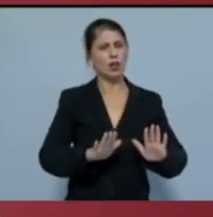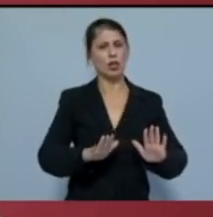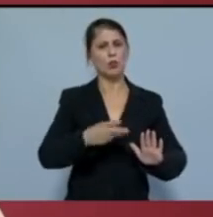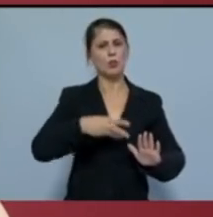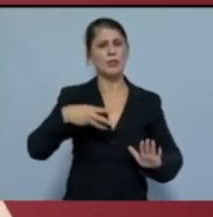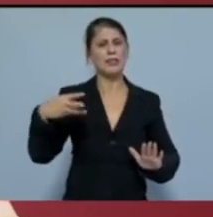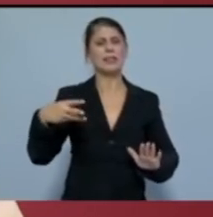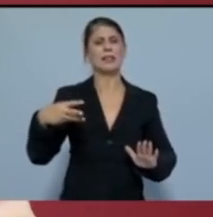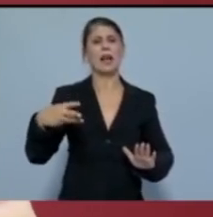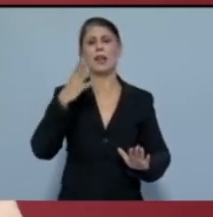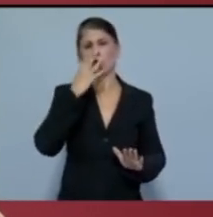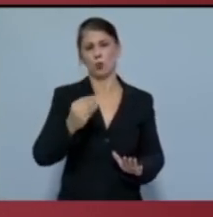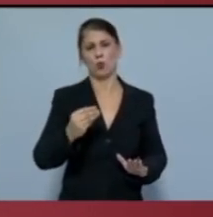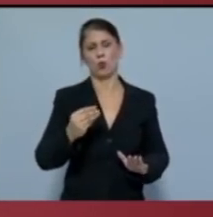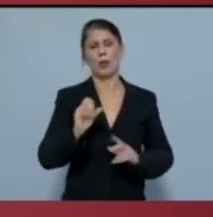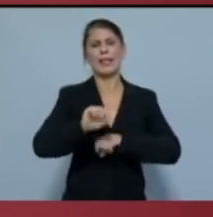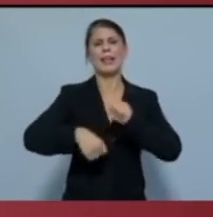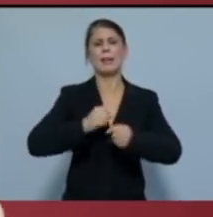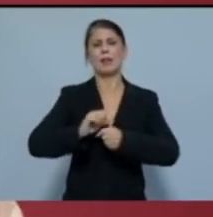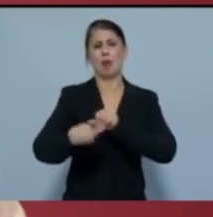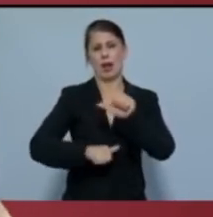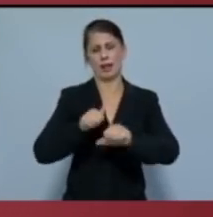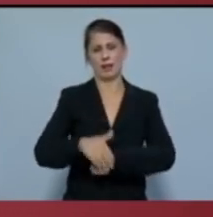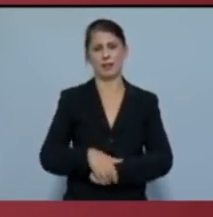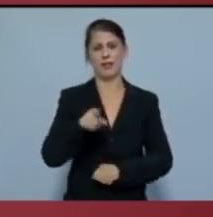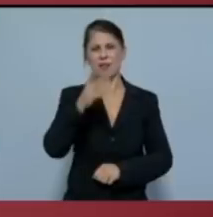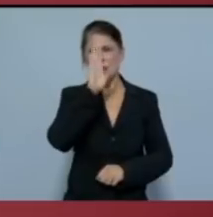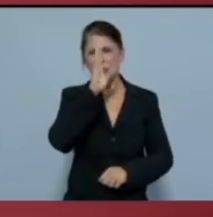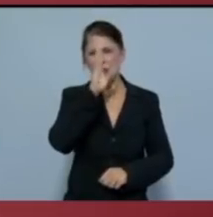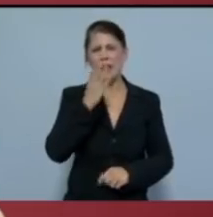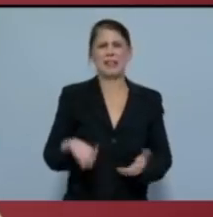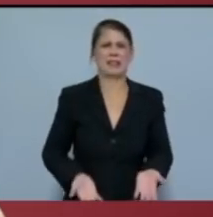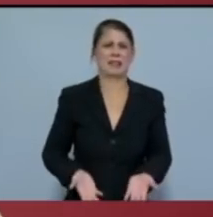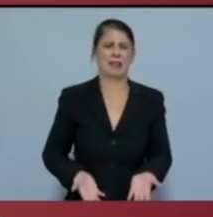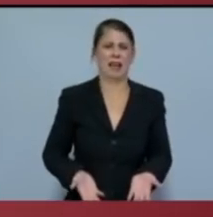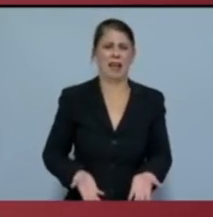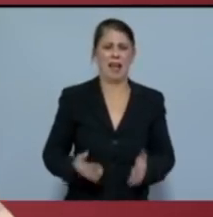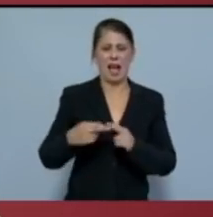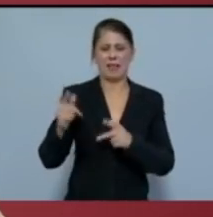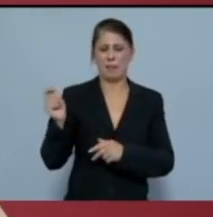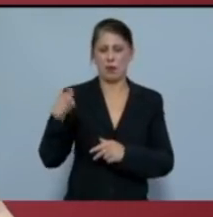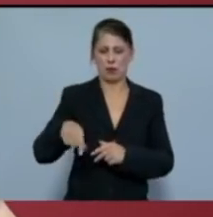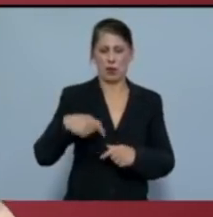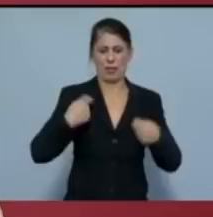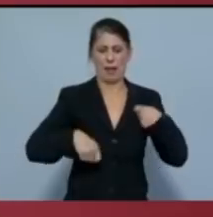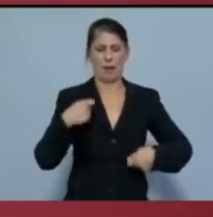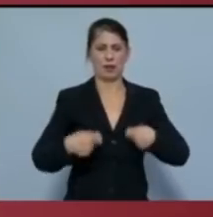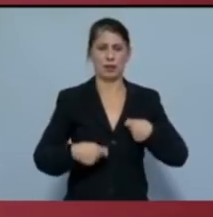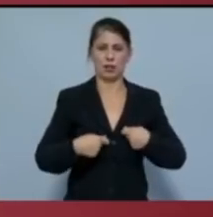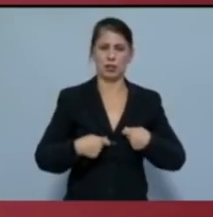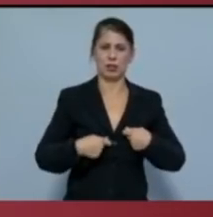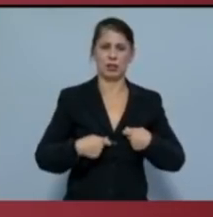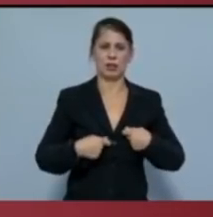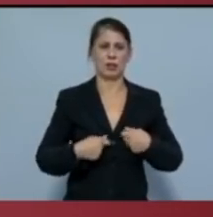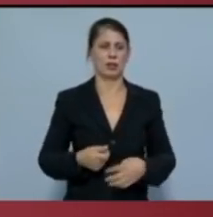ΚΙΝΑΛ. Γι' αυτό είναι υποκρισία των άλλων κομμάτων της αντιπολίτευσης να διαμαρτύρονται και να